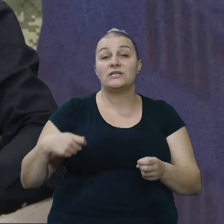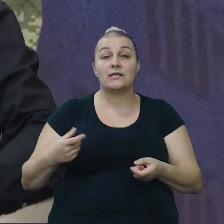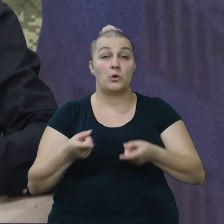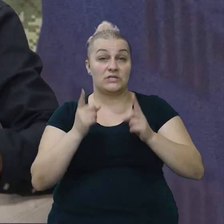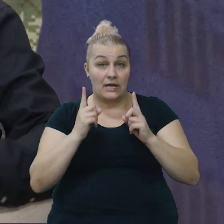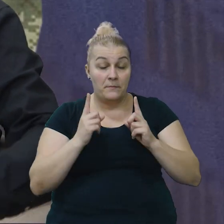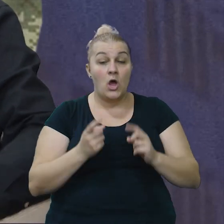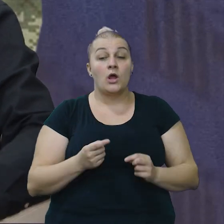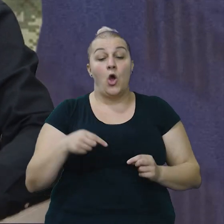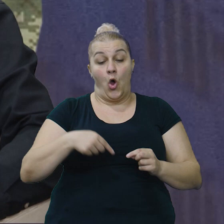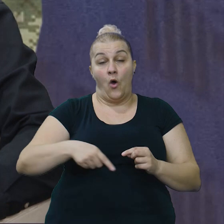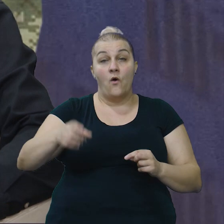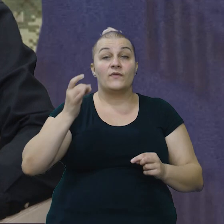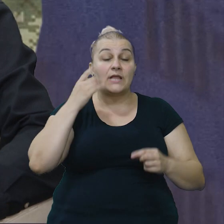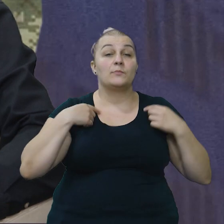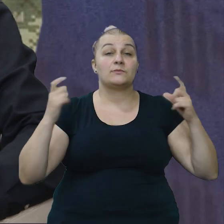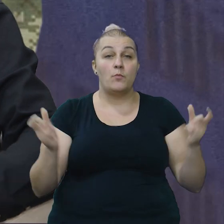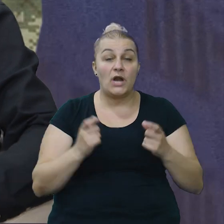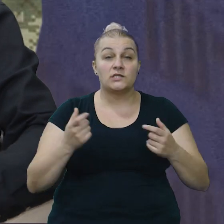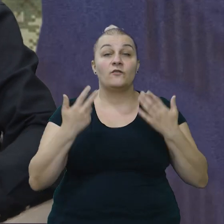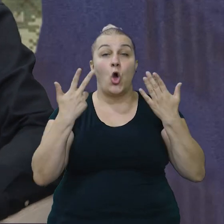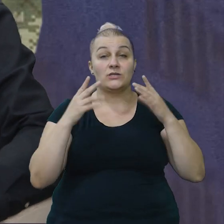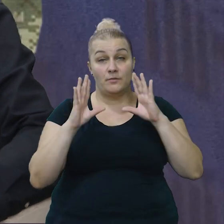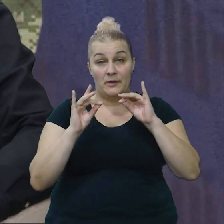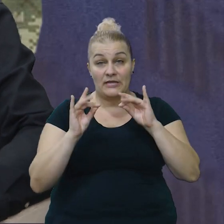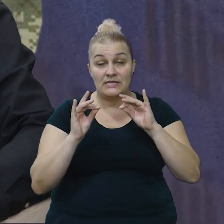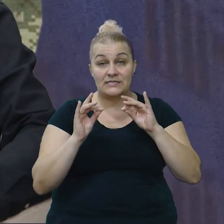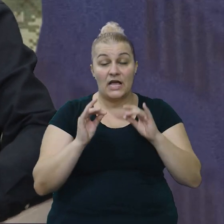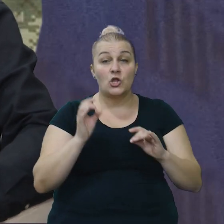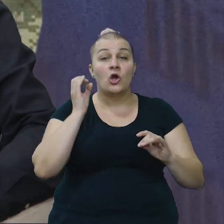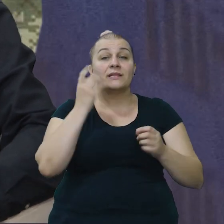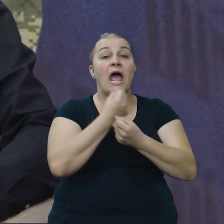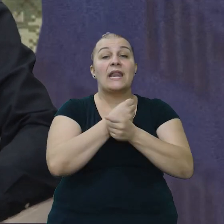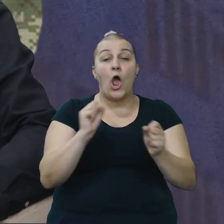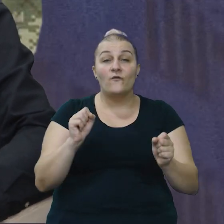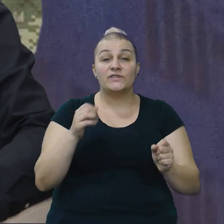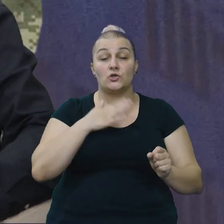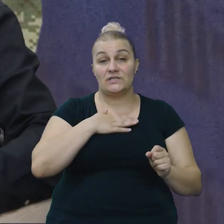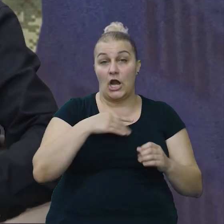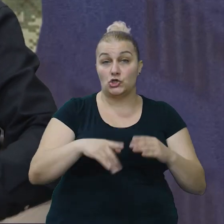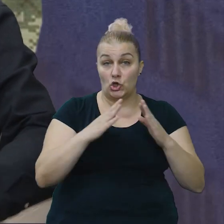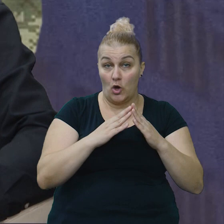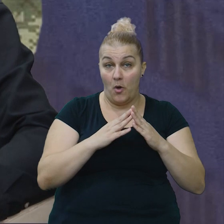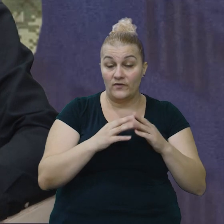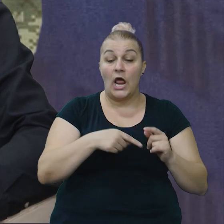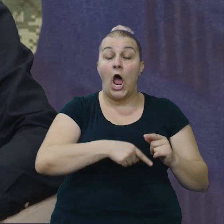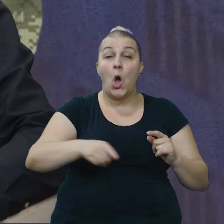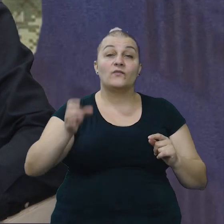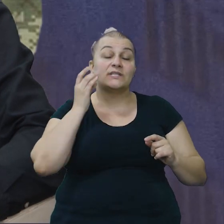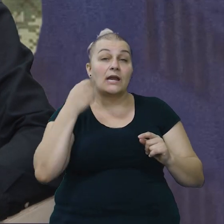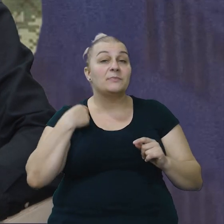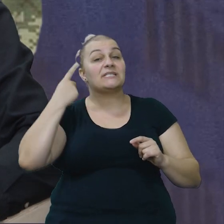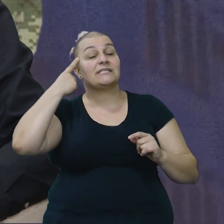odjave. Ovih dana smo proslavili i 8. listopada, dan nezavisnosti, dan neovisnosti naše domovine. A ovo su i dani kada se